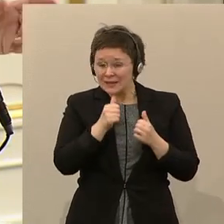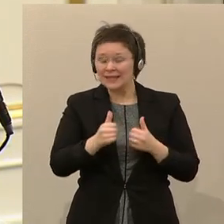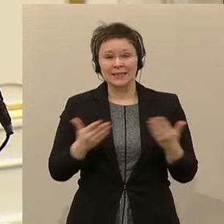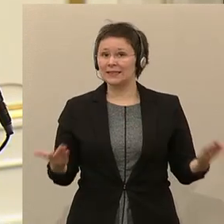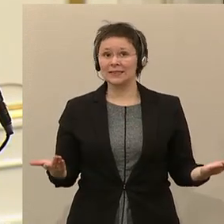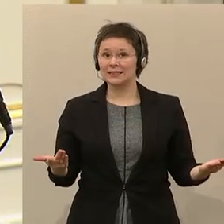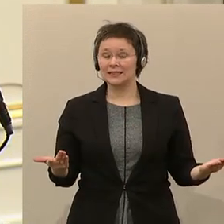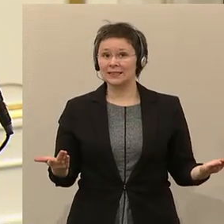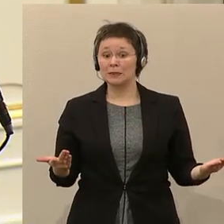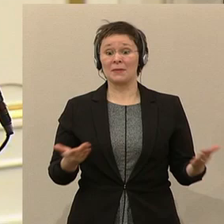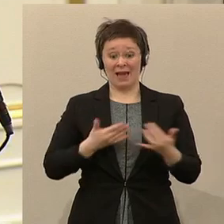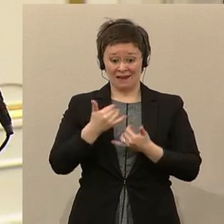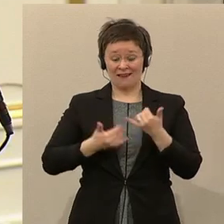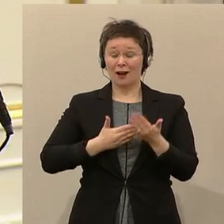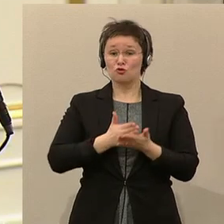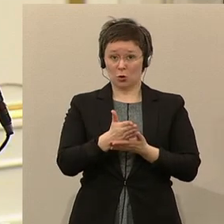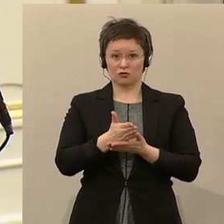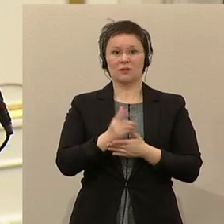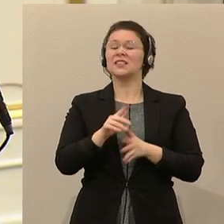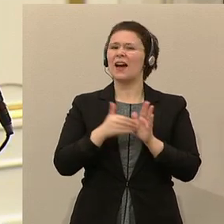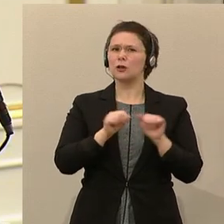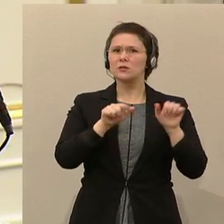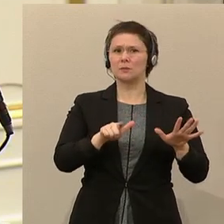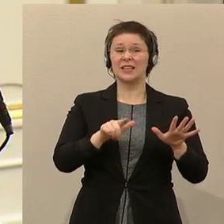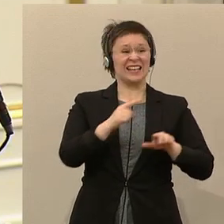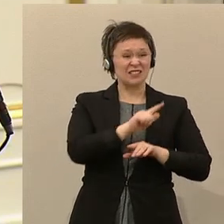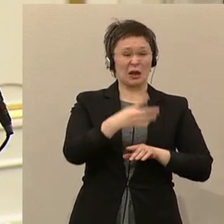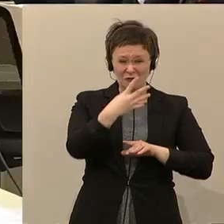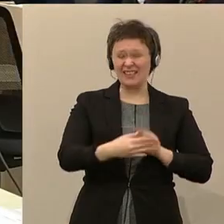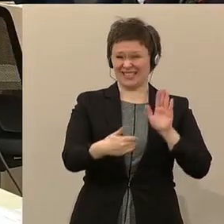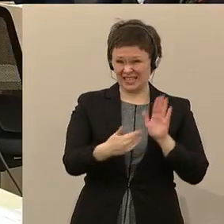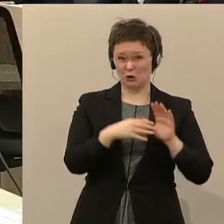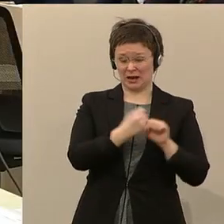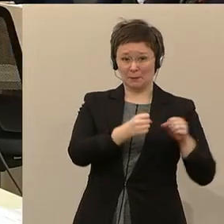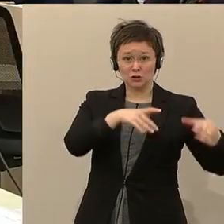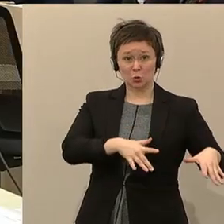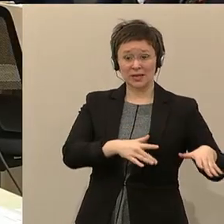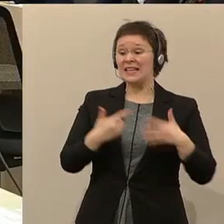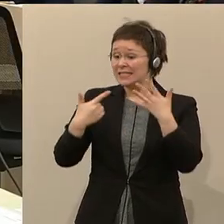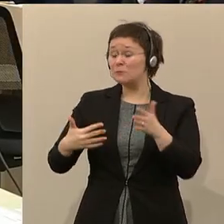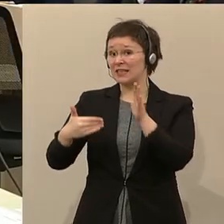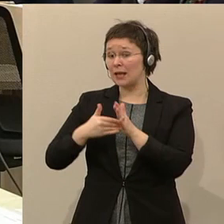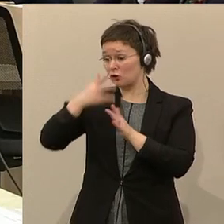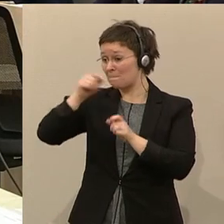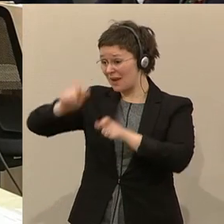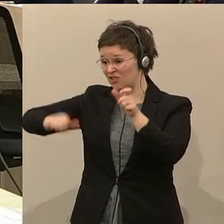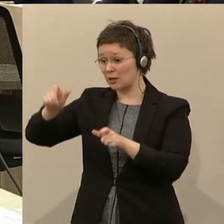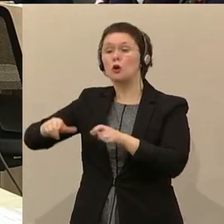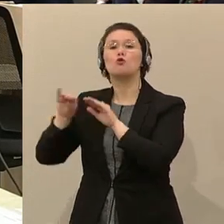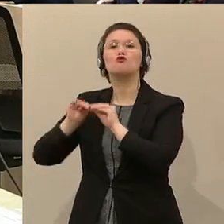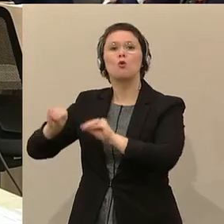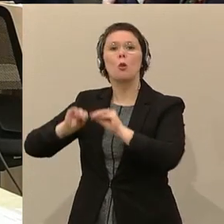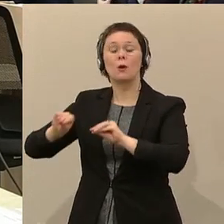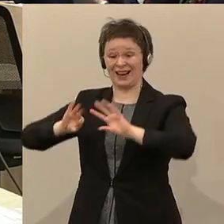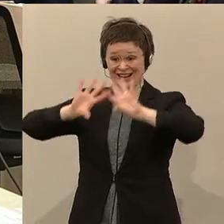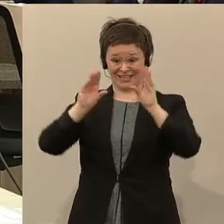Im Jahresdurchschnitt 2017 hatten wir 340.000 Arbeitslose und 70.000 Menschen in Schulungen. Es sind zusammen 410